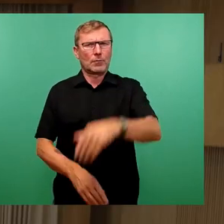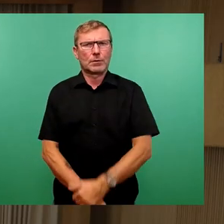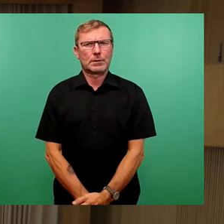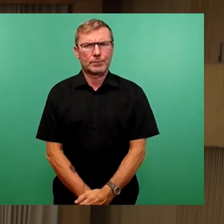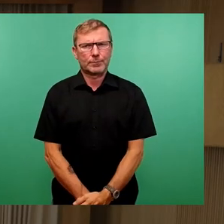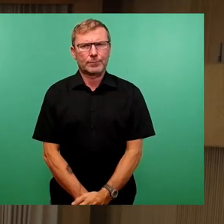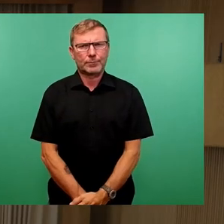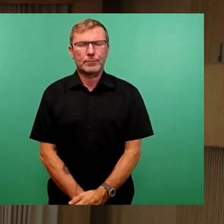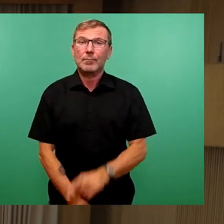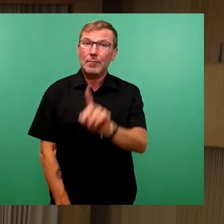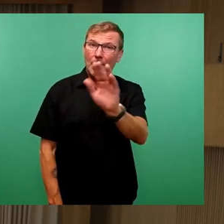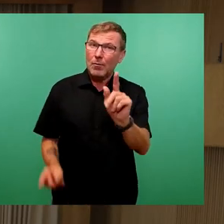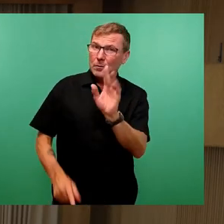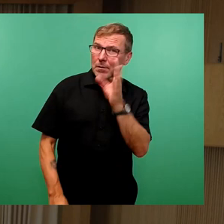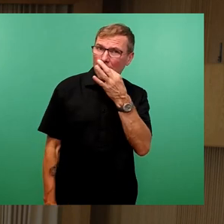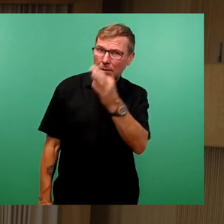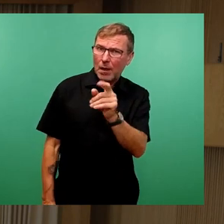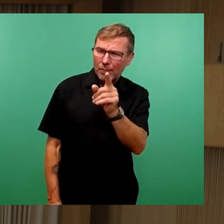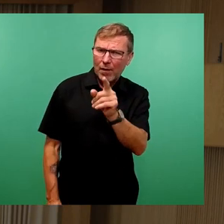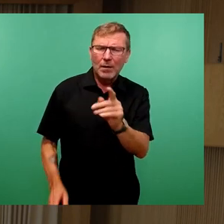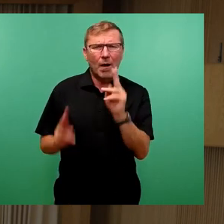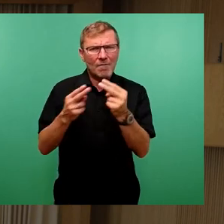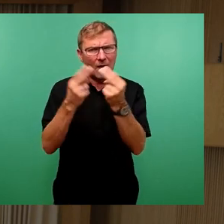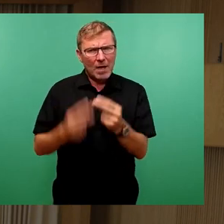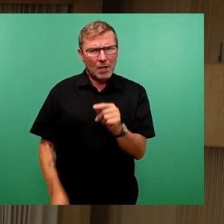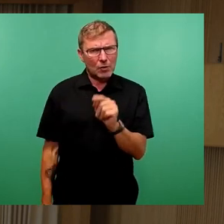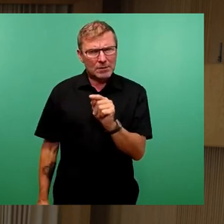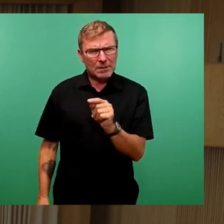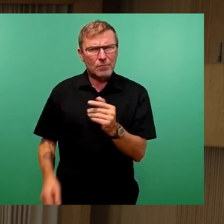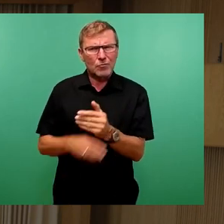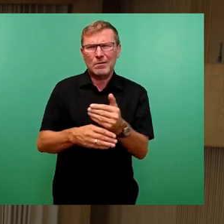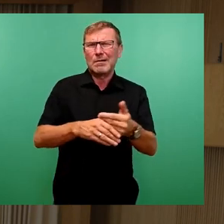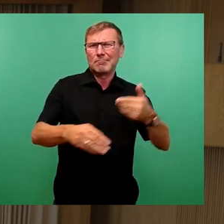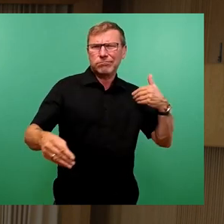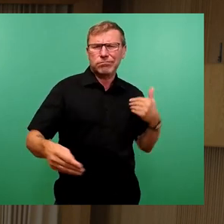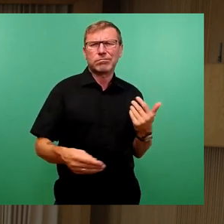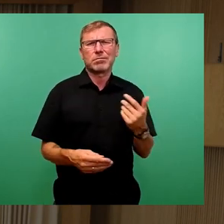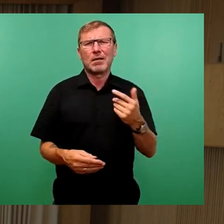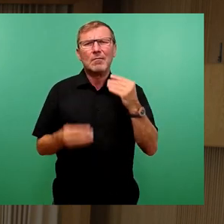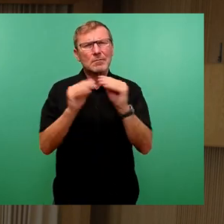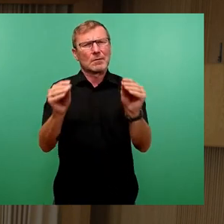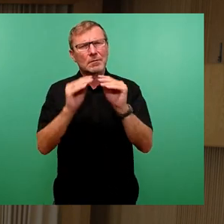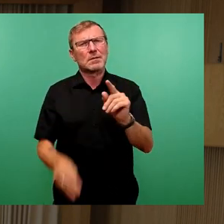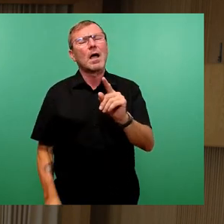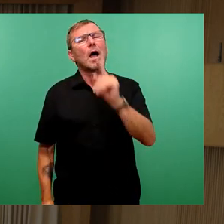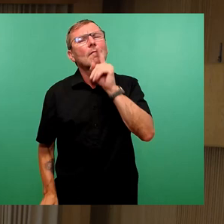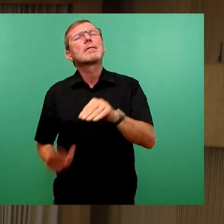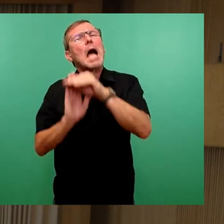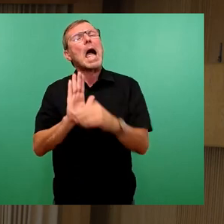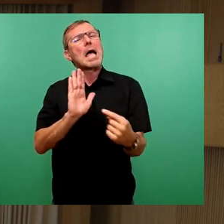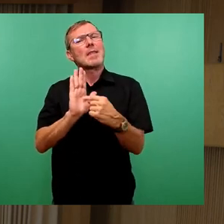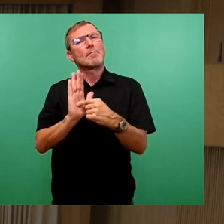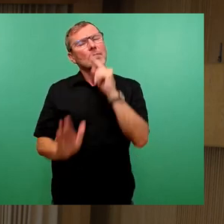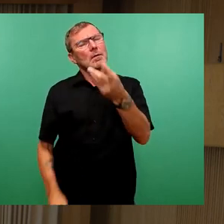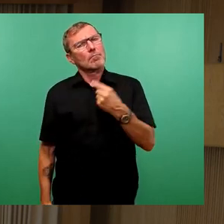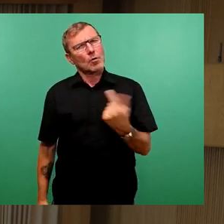eine Nachfrage? Das Fachkonzept, das wird ja nun schon seit geraumer Zeit immer wieder angekündigt. Können Sie das noch mal bitte terminieren, wann uns das erreichen wird?